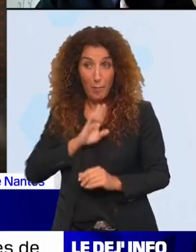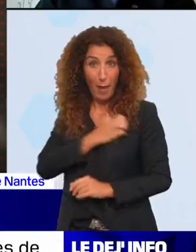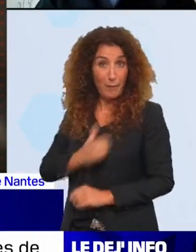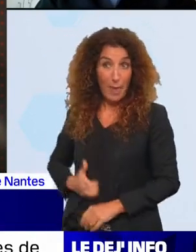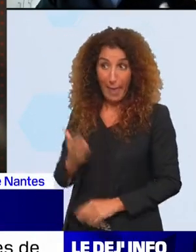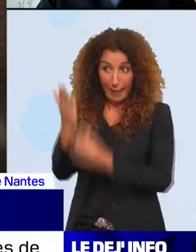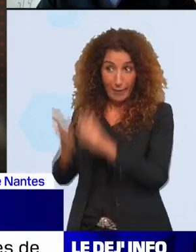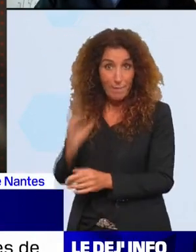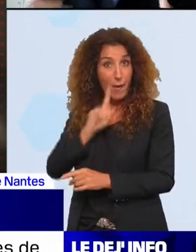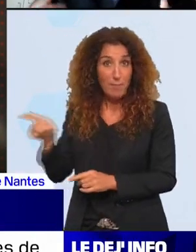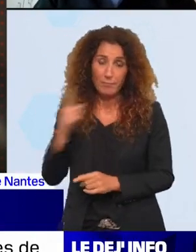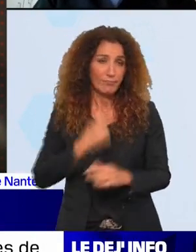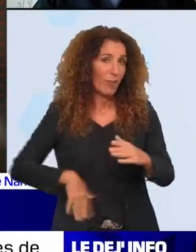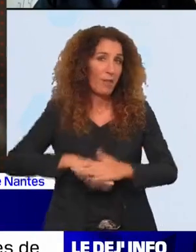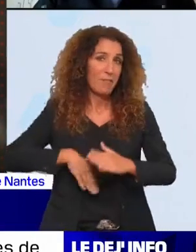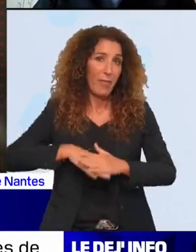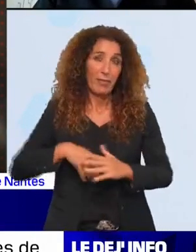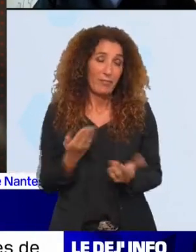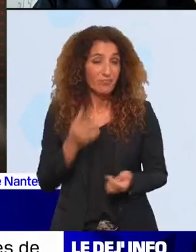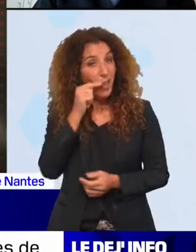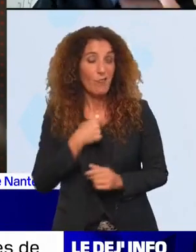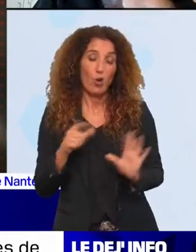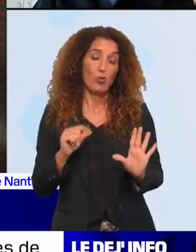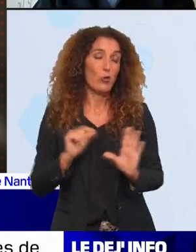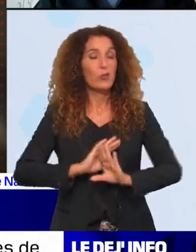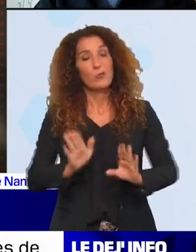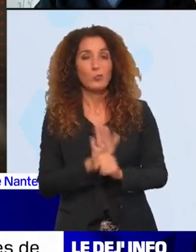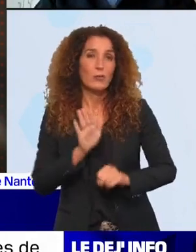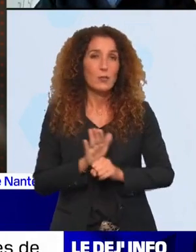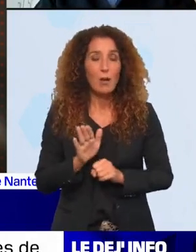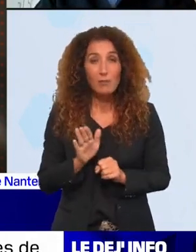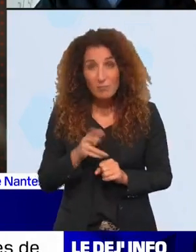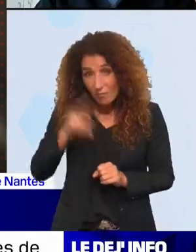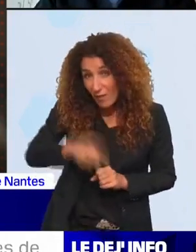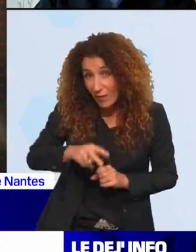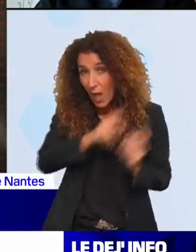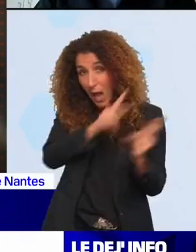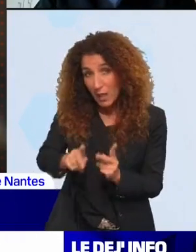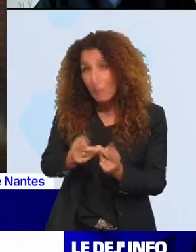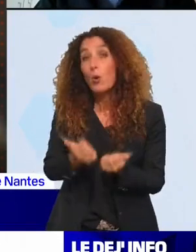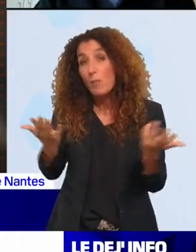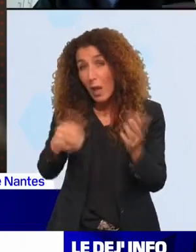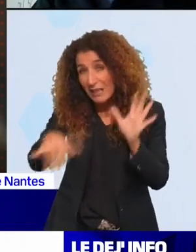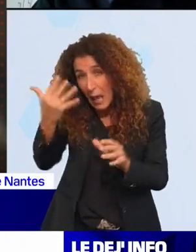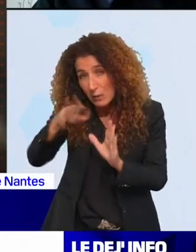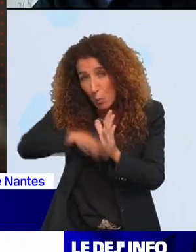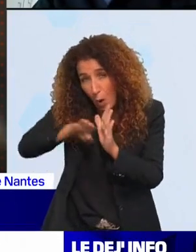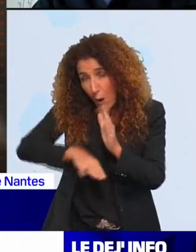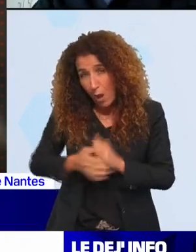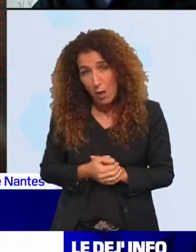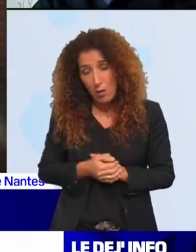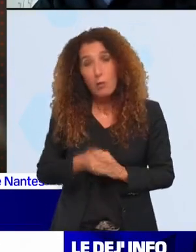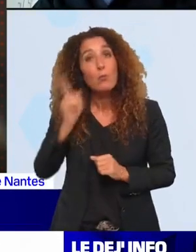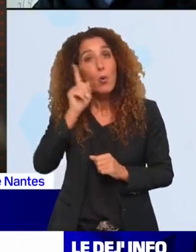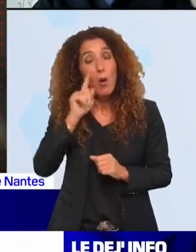a limité l'effort de la ville à 70. Et vous savez combien est-ce qu'il y en a réellement d'arrivés ? À peine une quinzaine, puisque vous avez